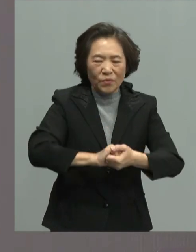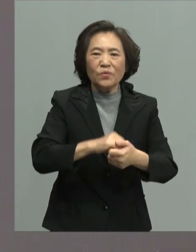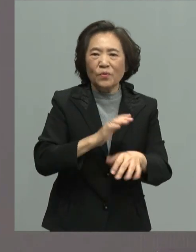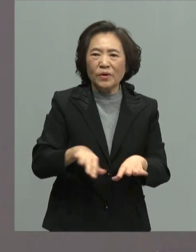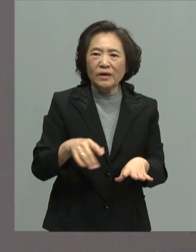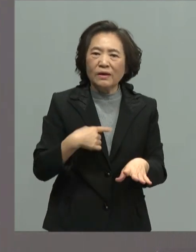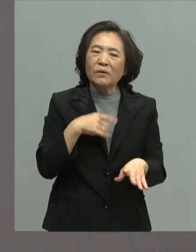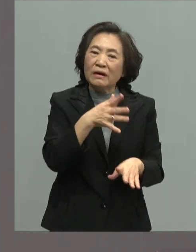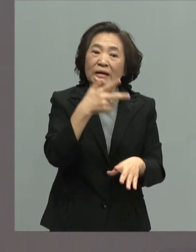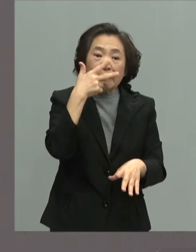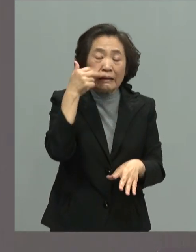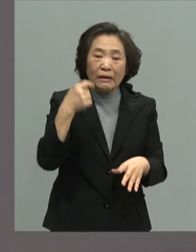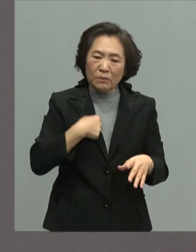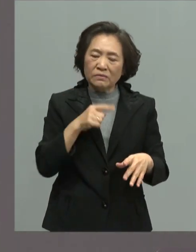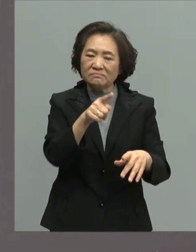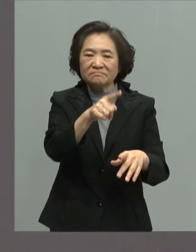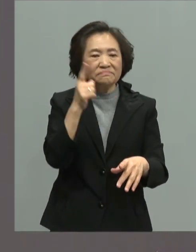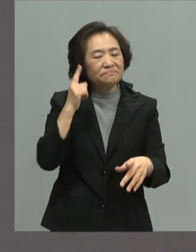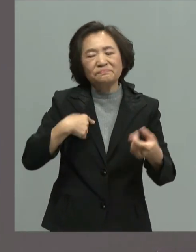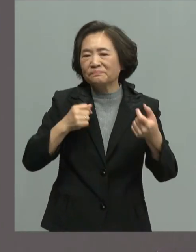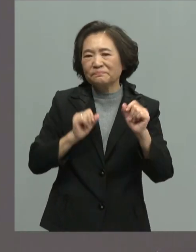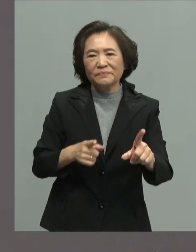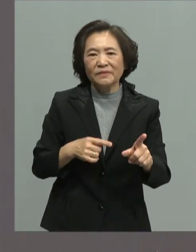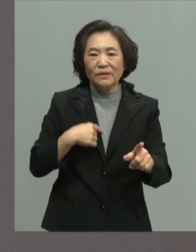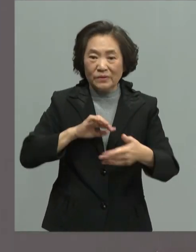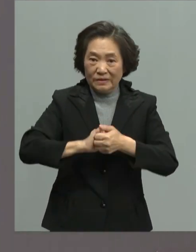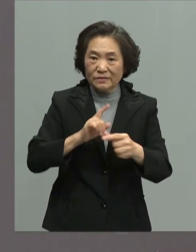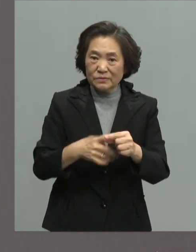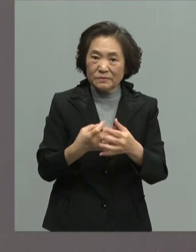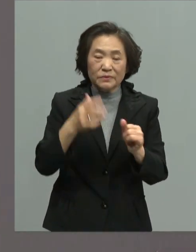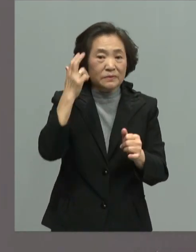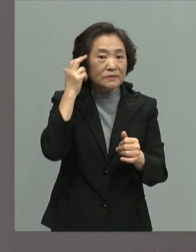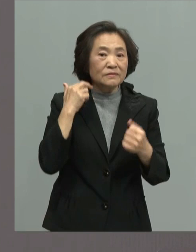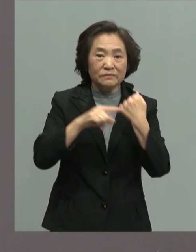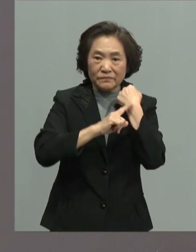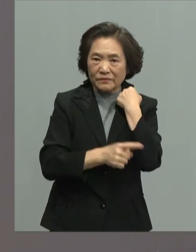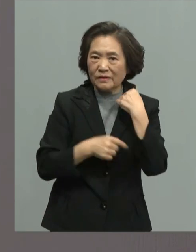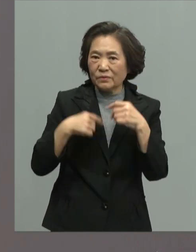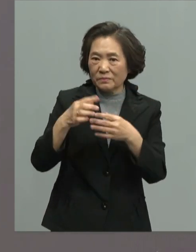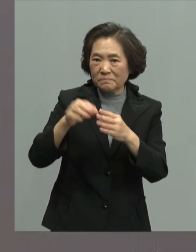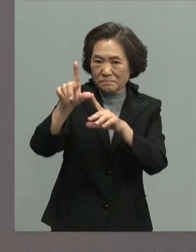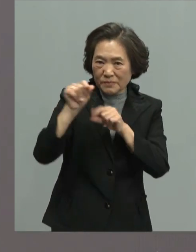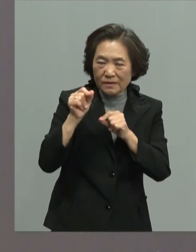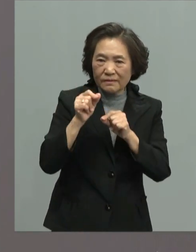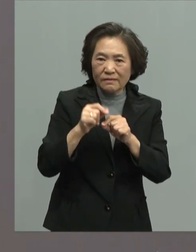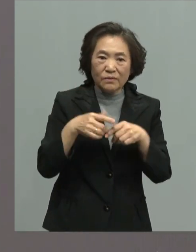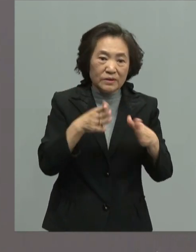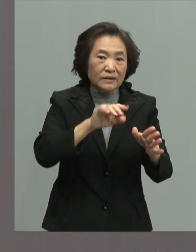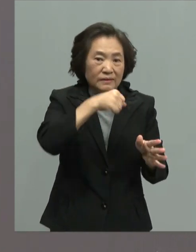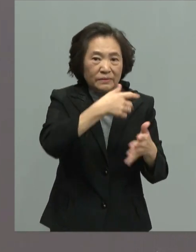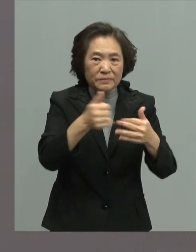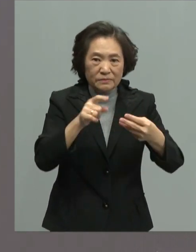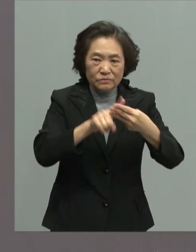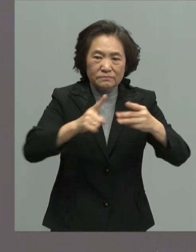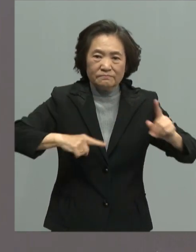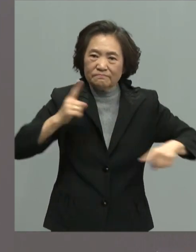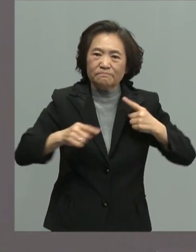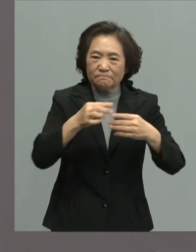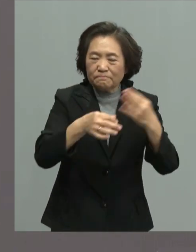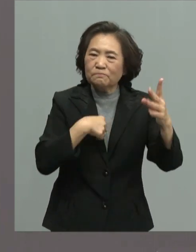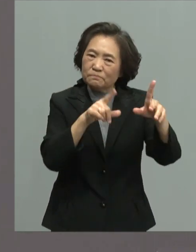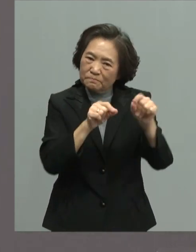和我相不一样我遵守中华民国宪法坚持台湾民族自由制度